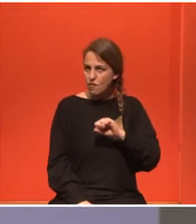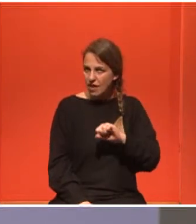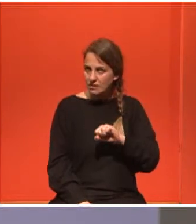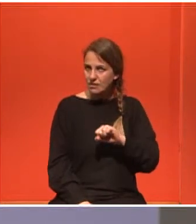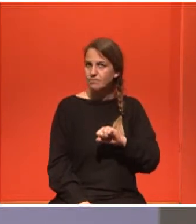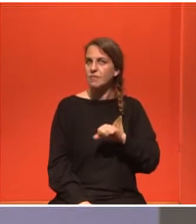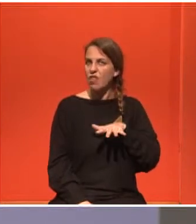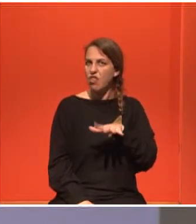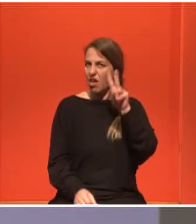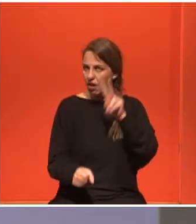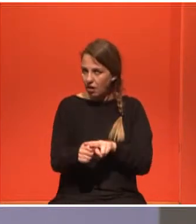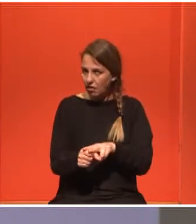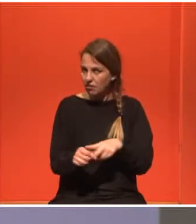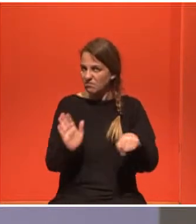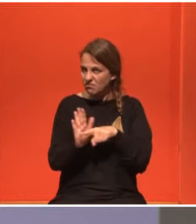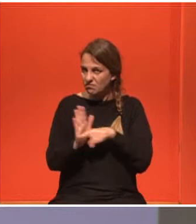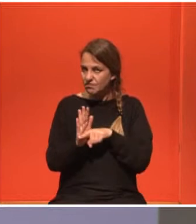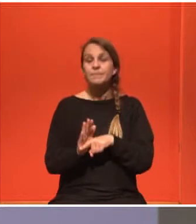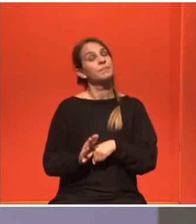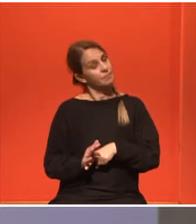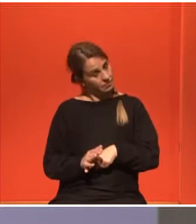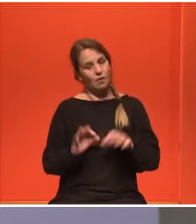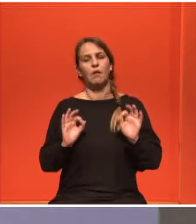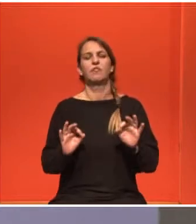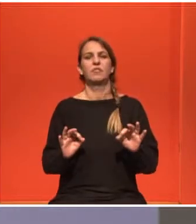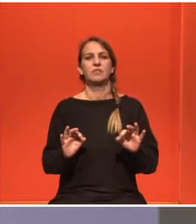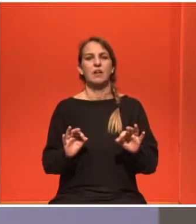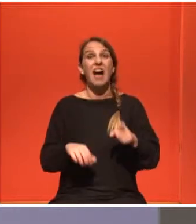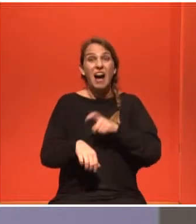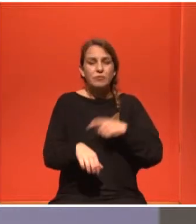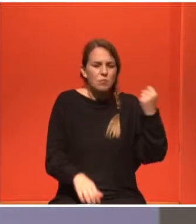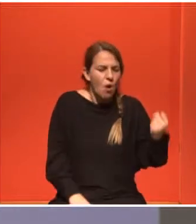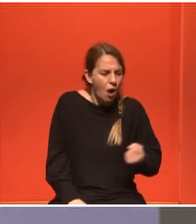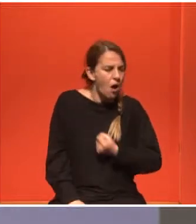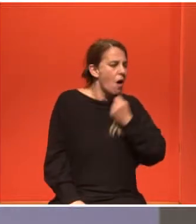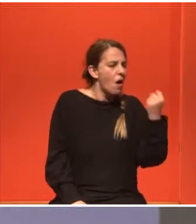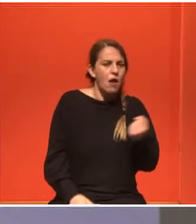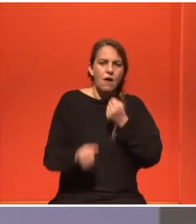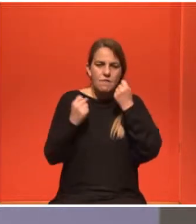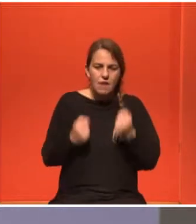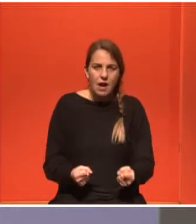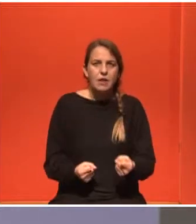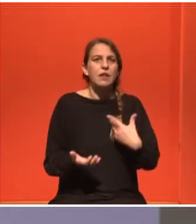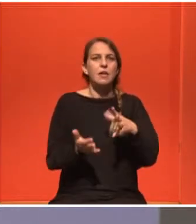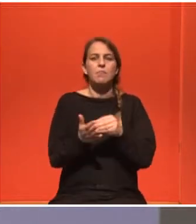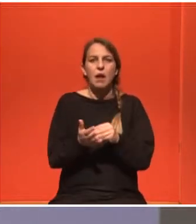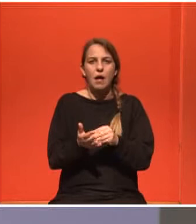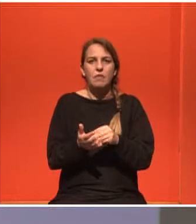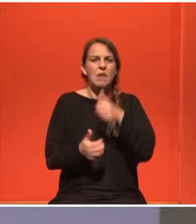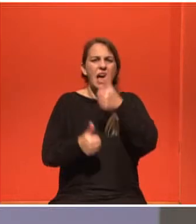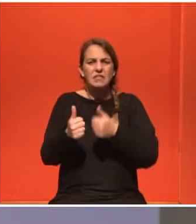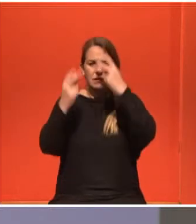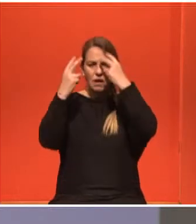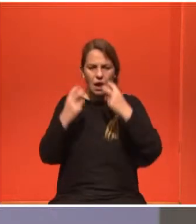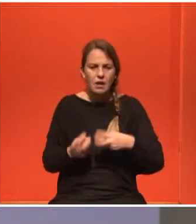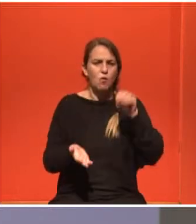Ήταν λίγες οι στιγμές αυτές. Κυρίως όταν μου πονούσα υπερβολικά και η μία εξέταση υποδοχόταν την άλλη